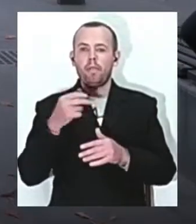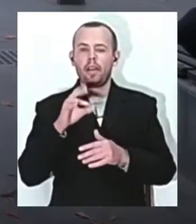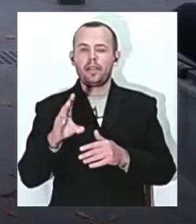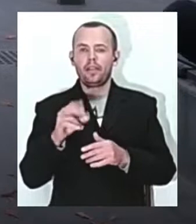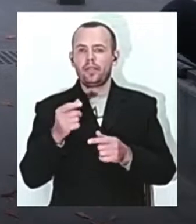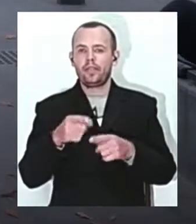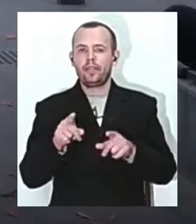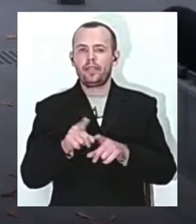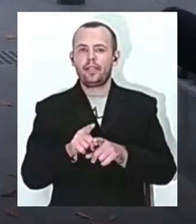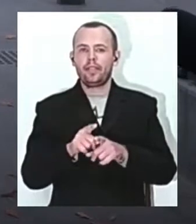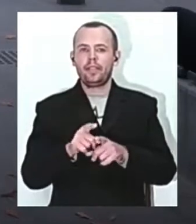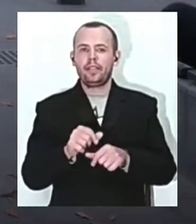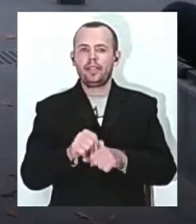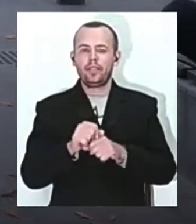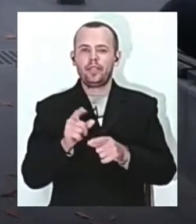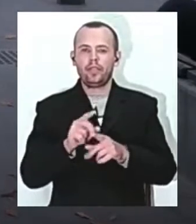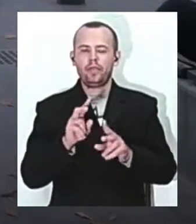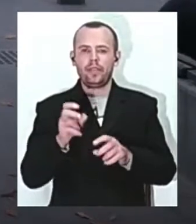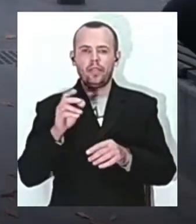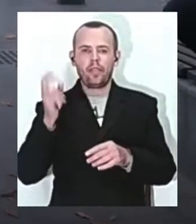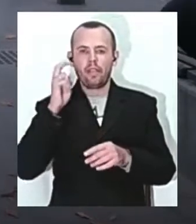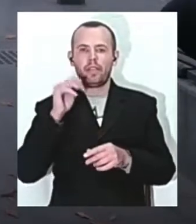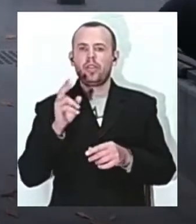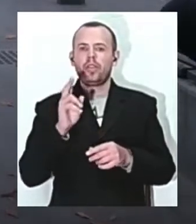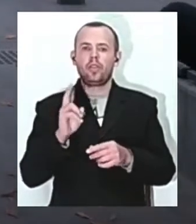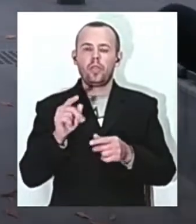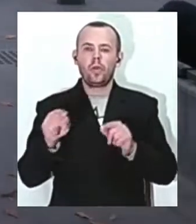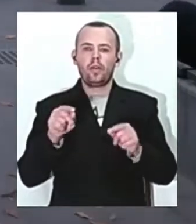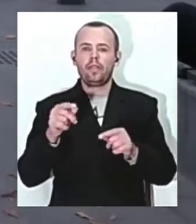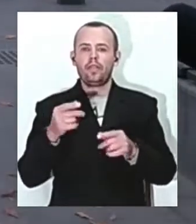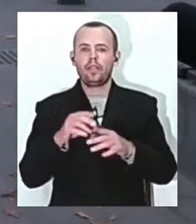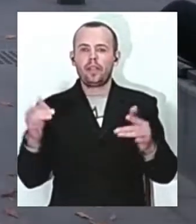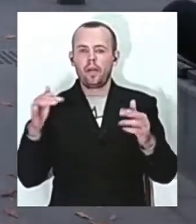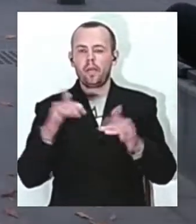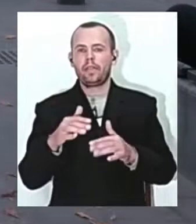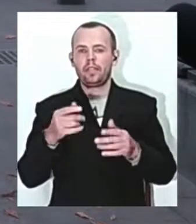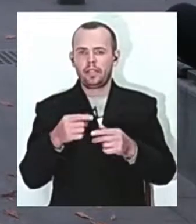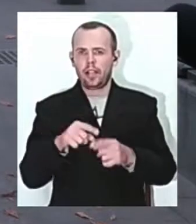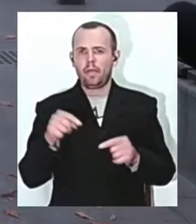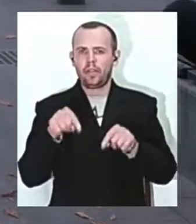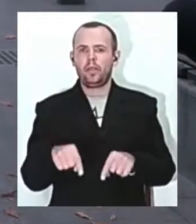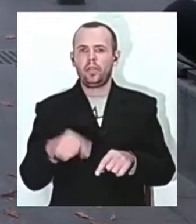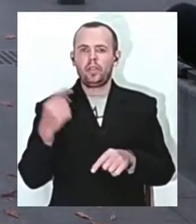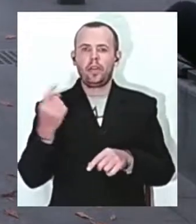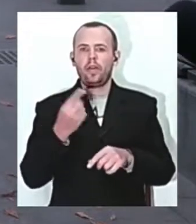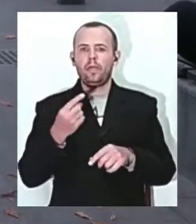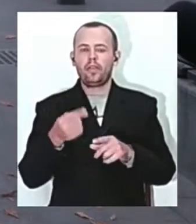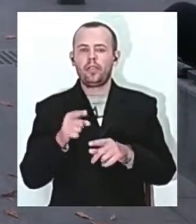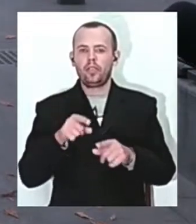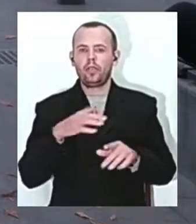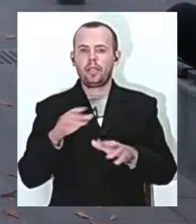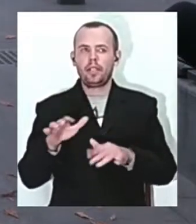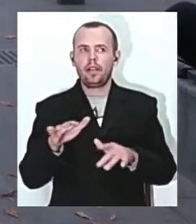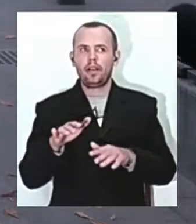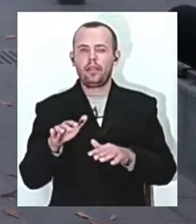називався, Києві, то одразу одесити зібралися саме тут. Перші самі заходи відбувалися в цьому